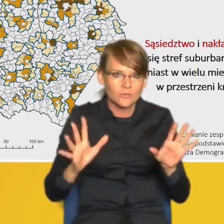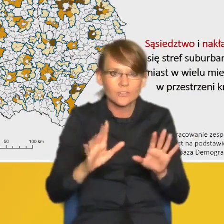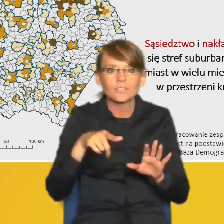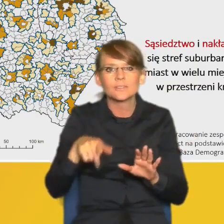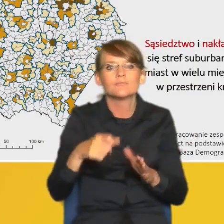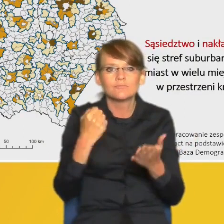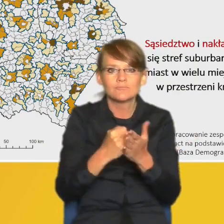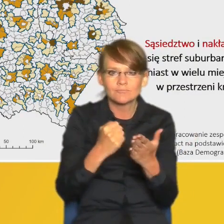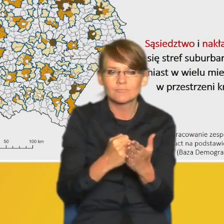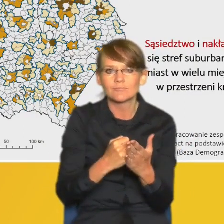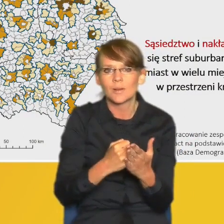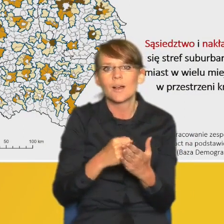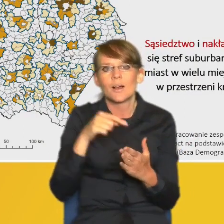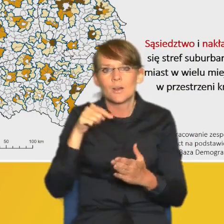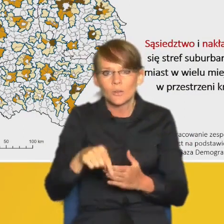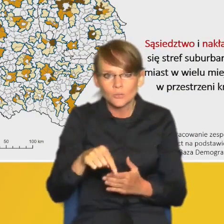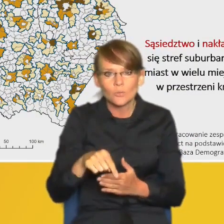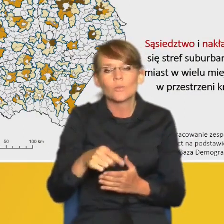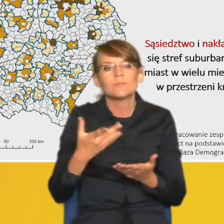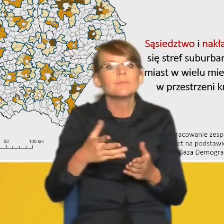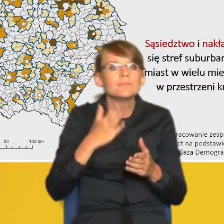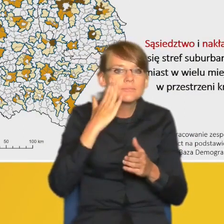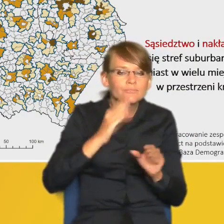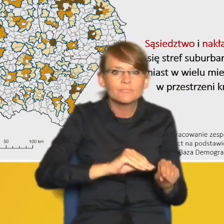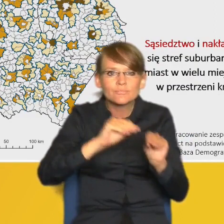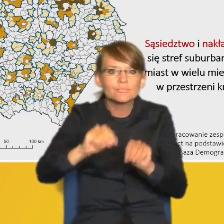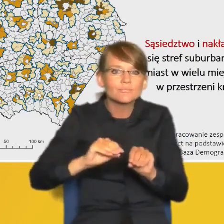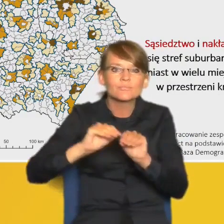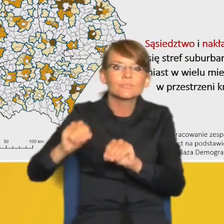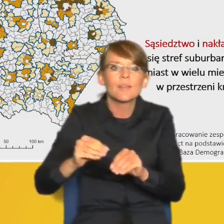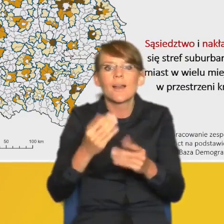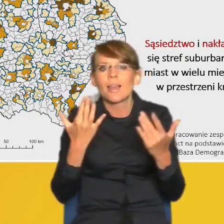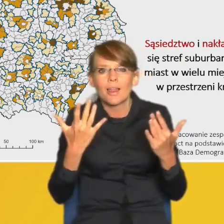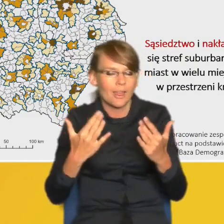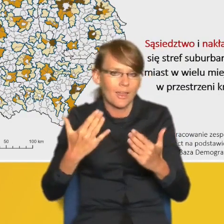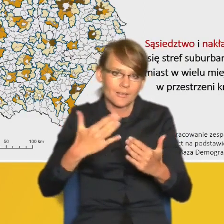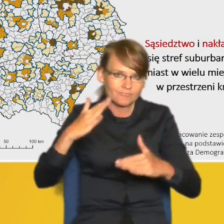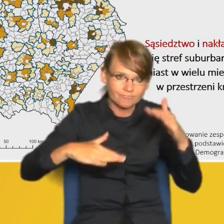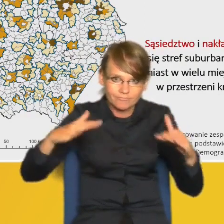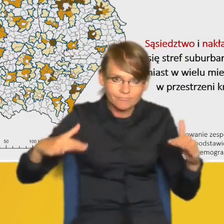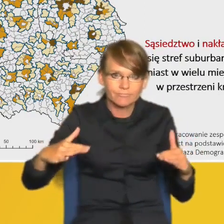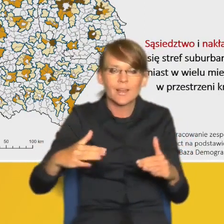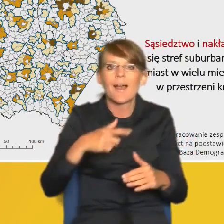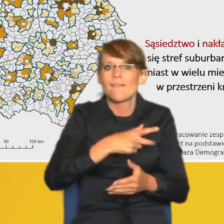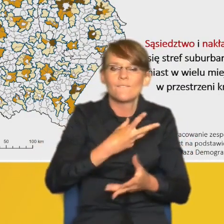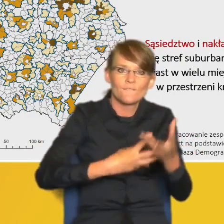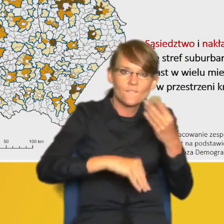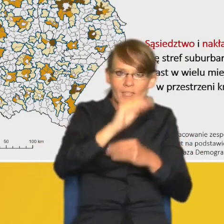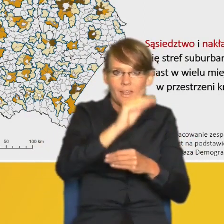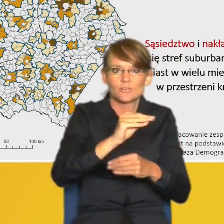jej intensywność jest bardzo zróżnicowana. W największym stopniu ta dynamika i intensywność